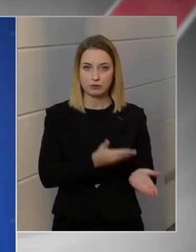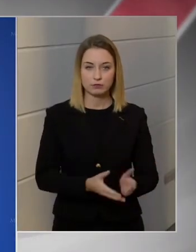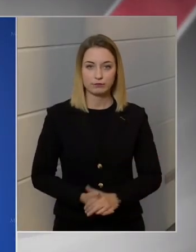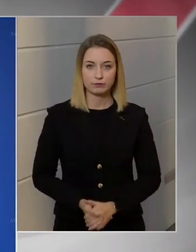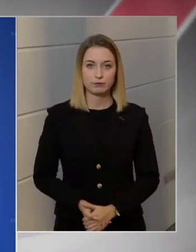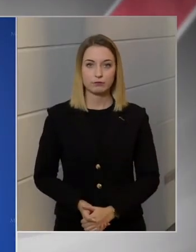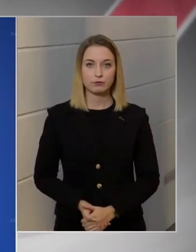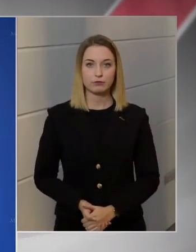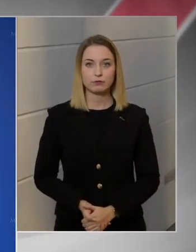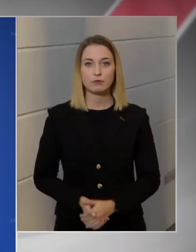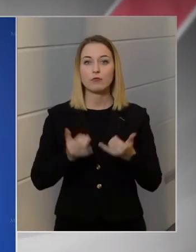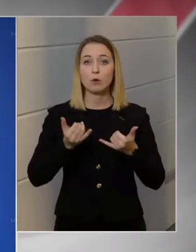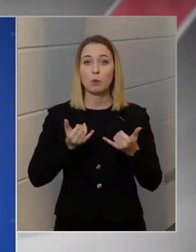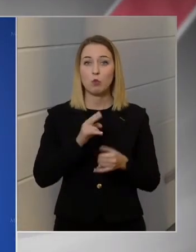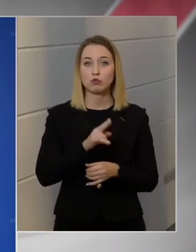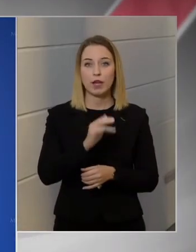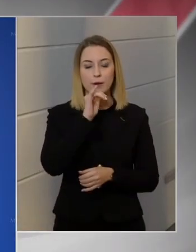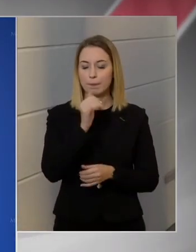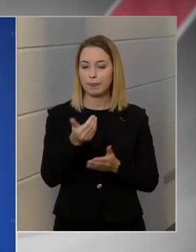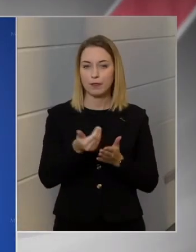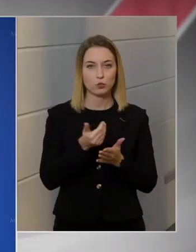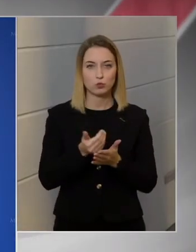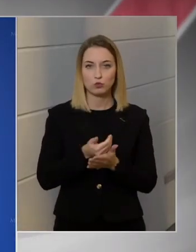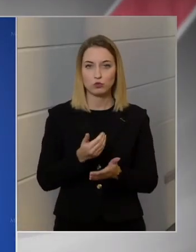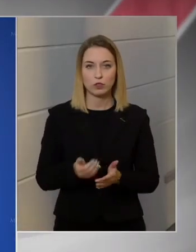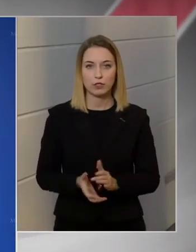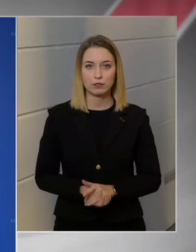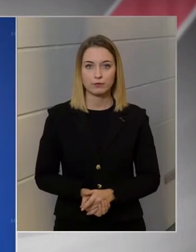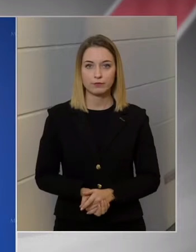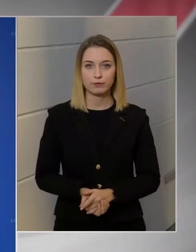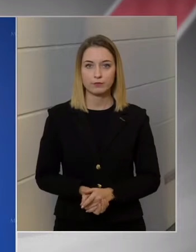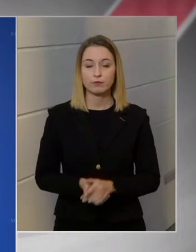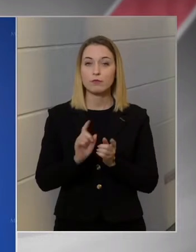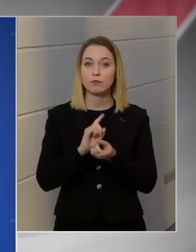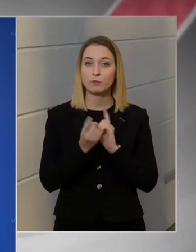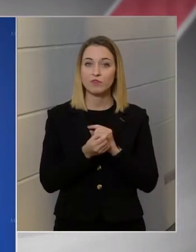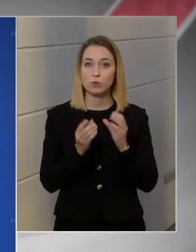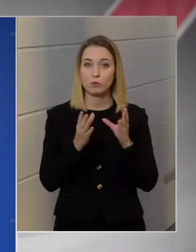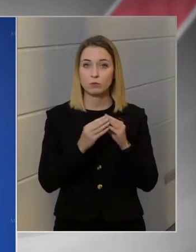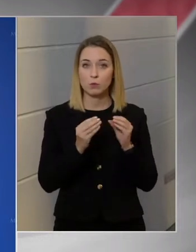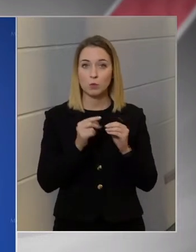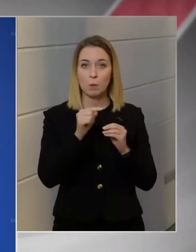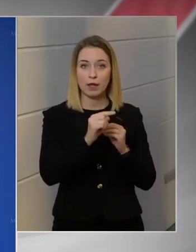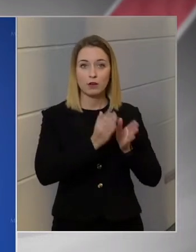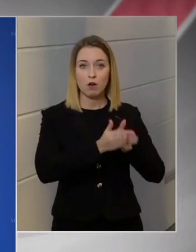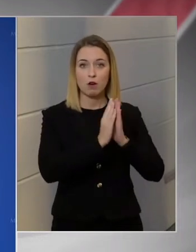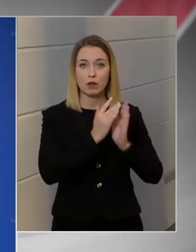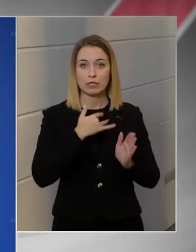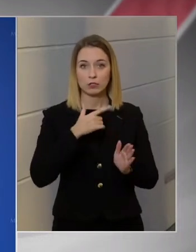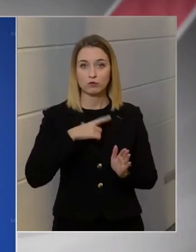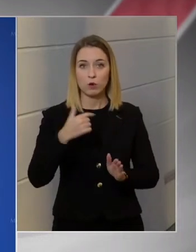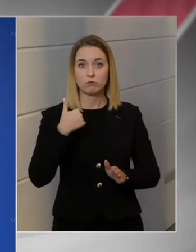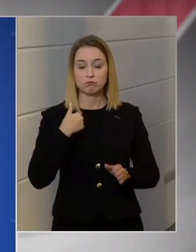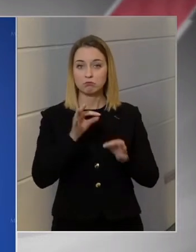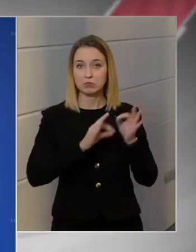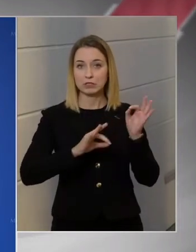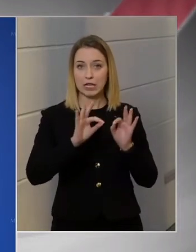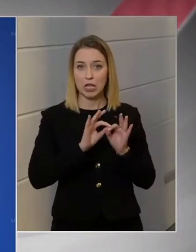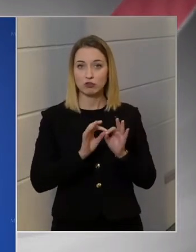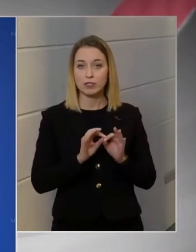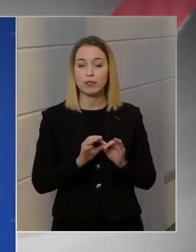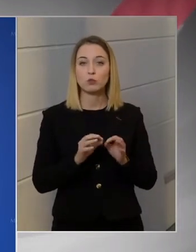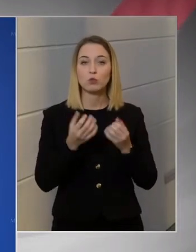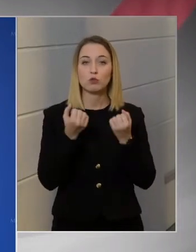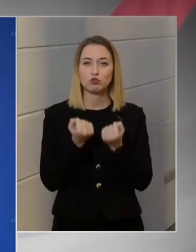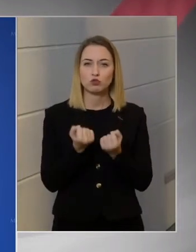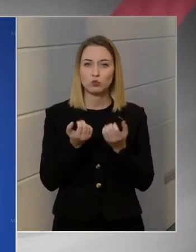Pillanatnyilag erre nincs szükség. Viszont Romániának azt a kérését tudtuk teljesíteni, hogy a